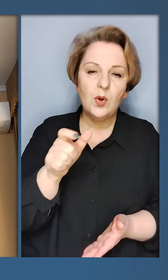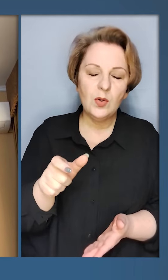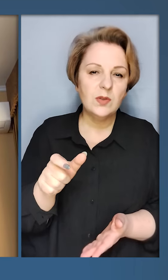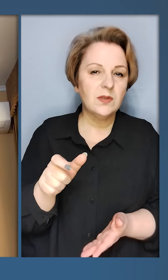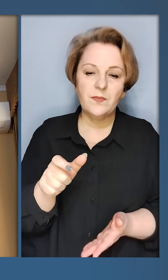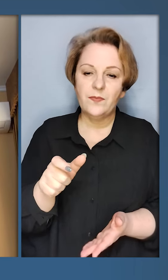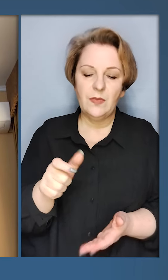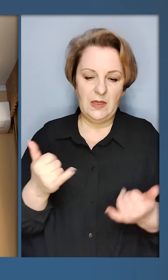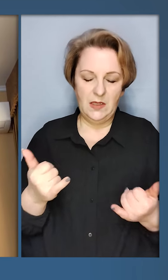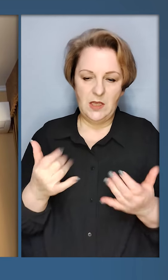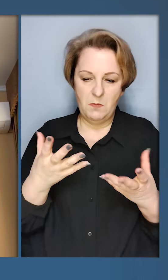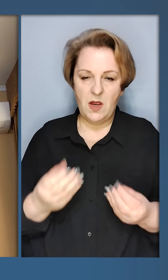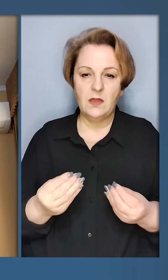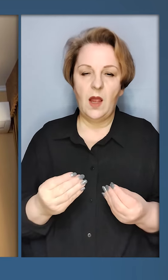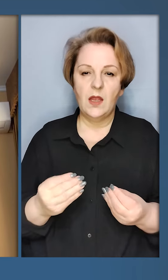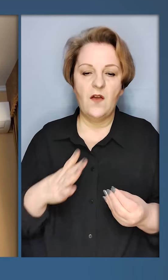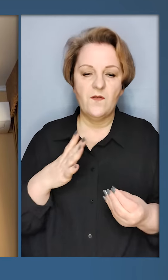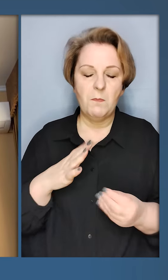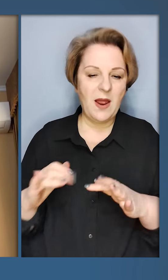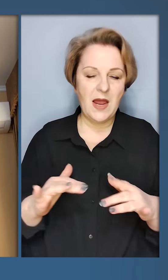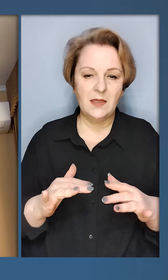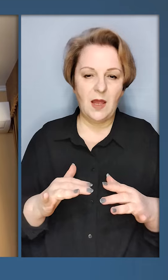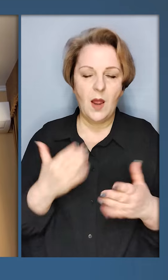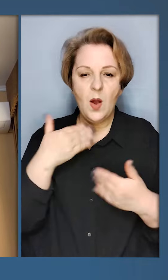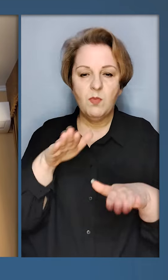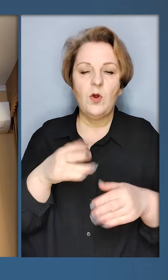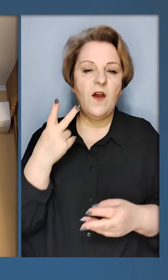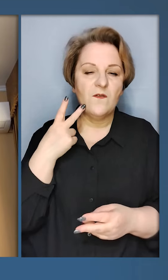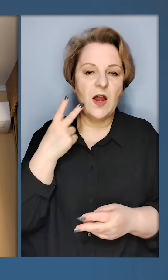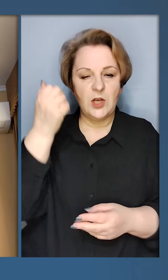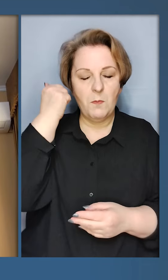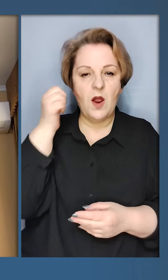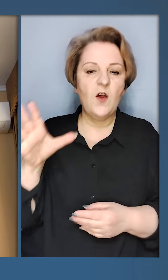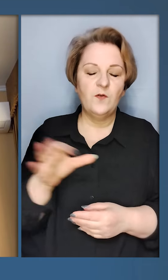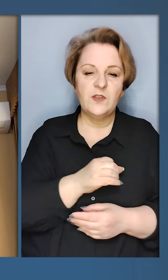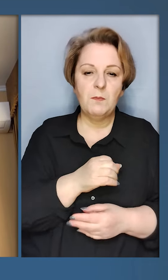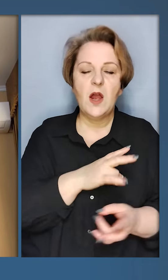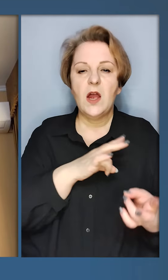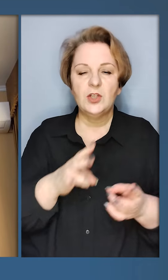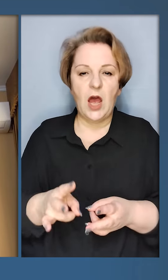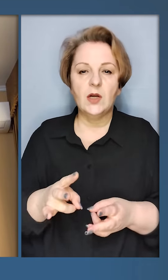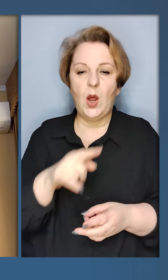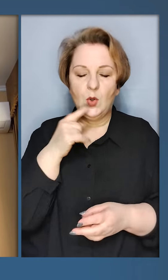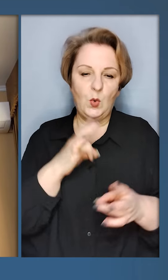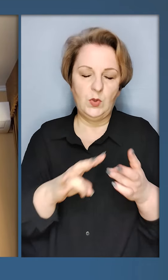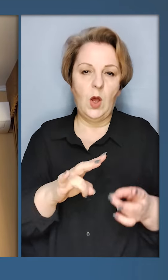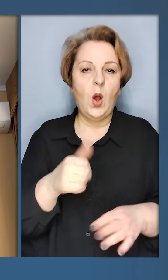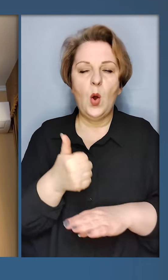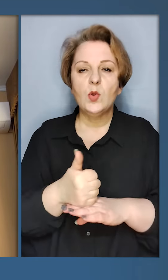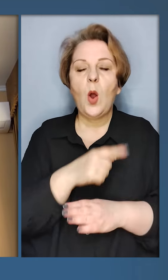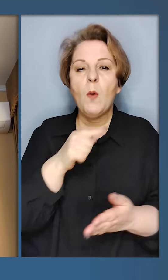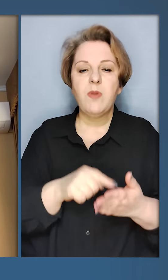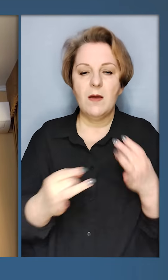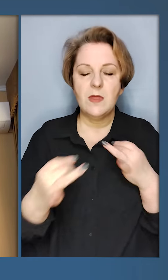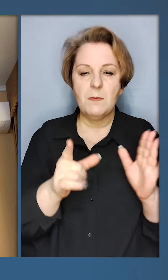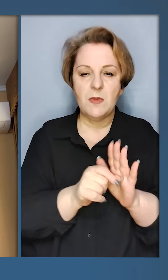дорослі, цими днями відбулись церемонія прощання. Вічна пам'ять усім жертвам російського терору. Головним питанням